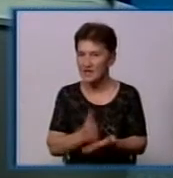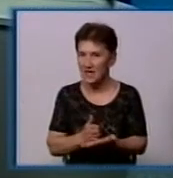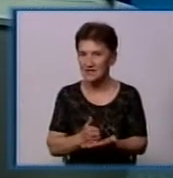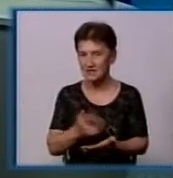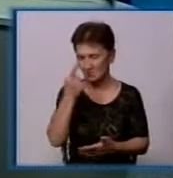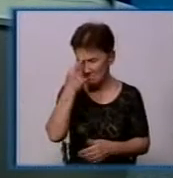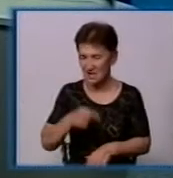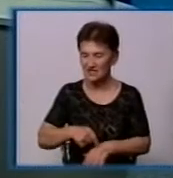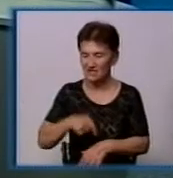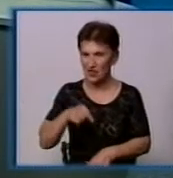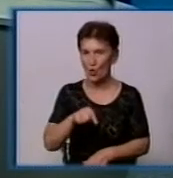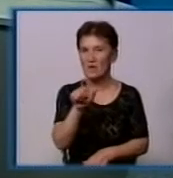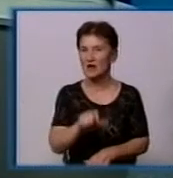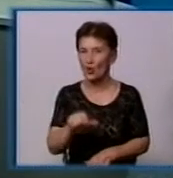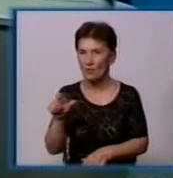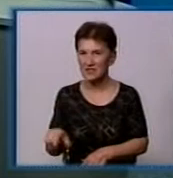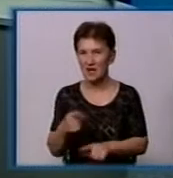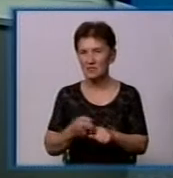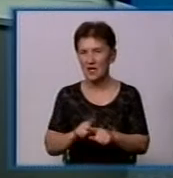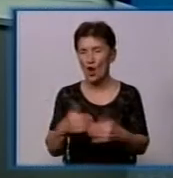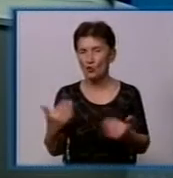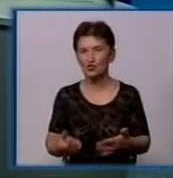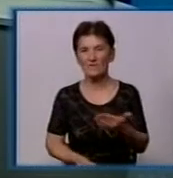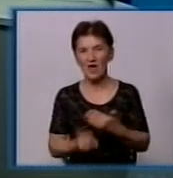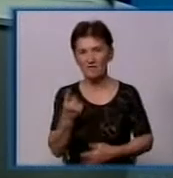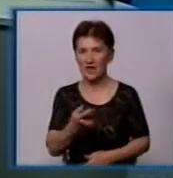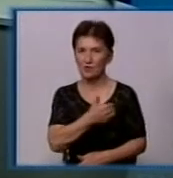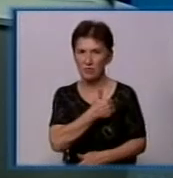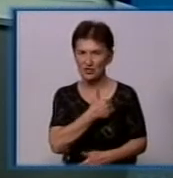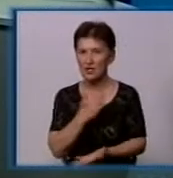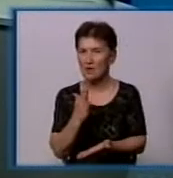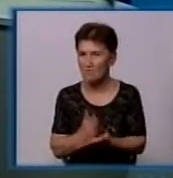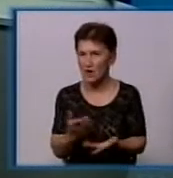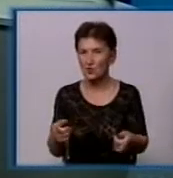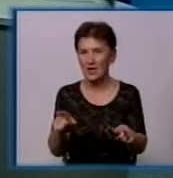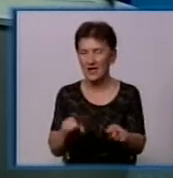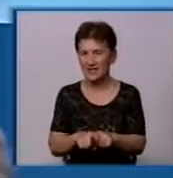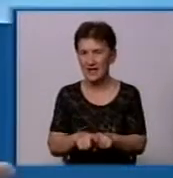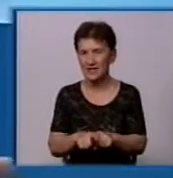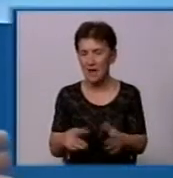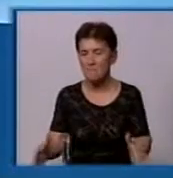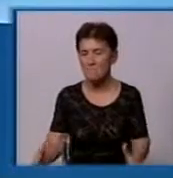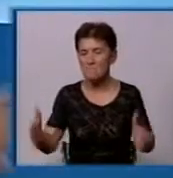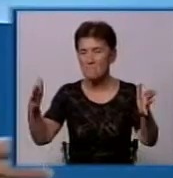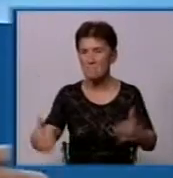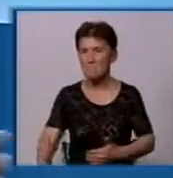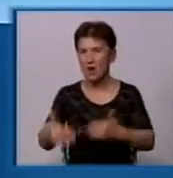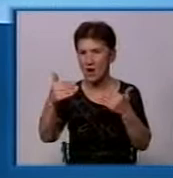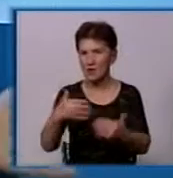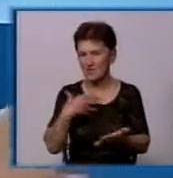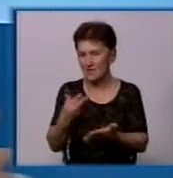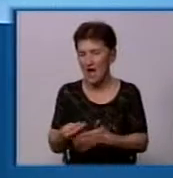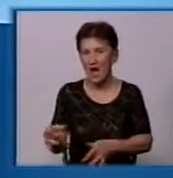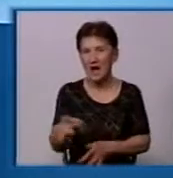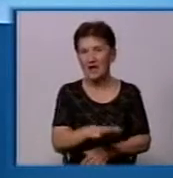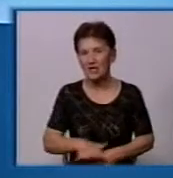громадяны, иначе их не называешь, которые уже выявляют божание иметь такие баки для раздельного сбора сметки у властного микрорайона